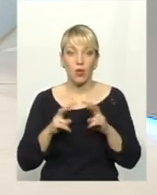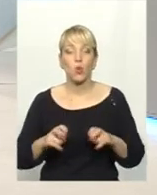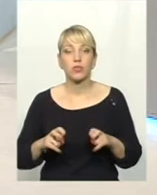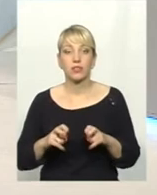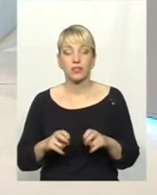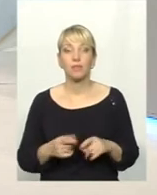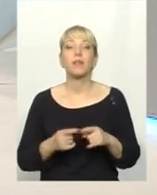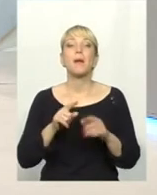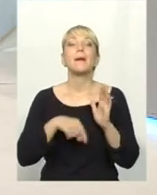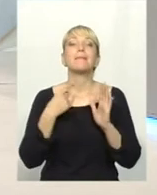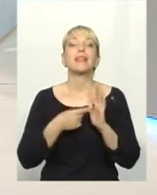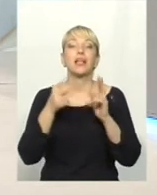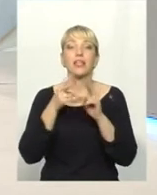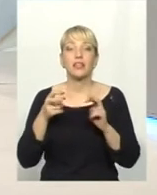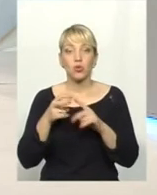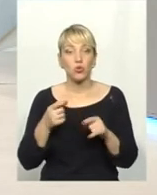Питання діагностики,